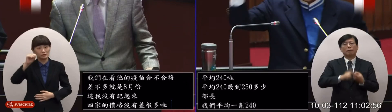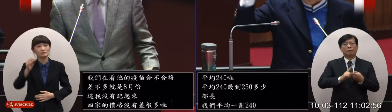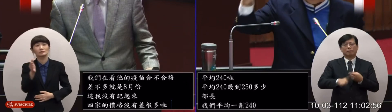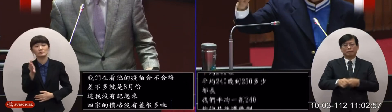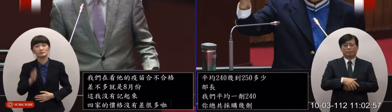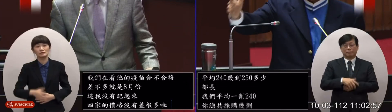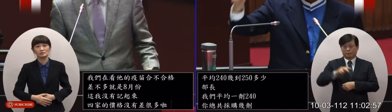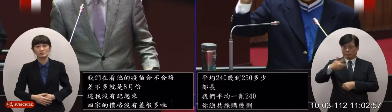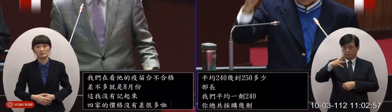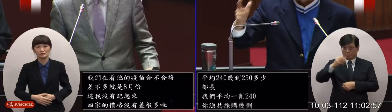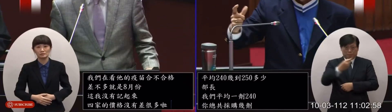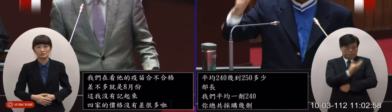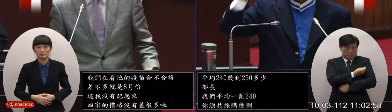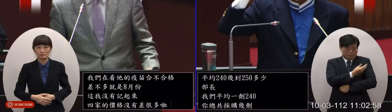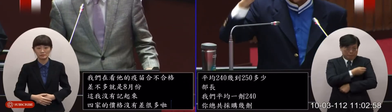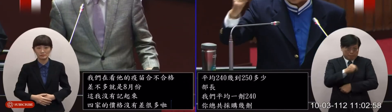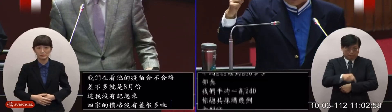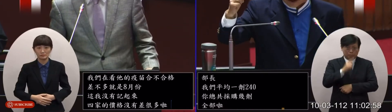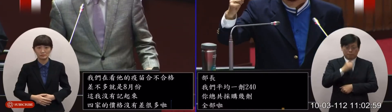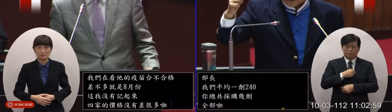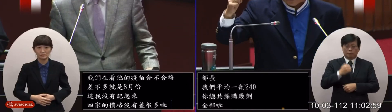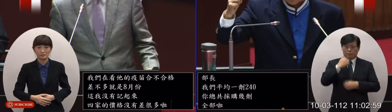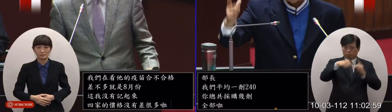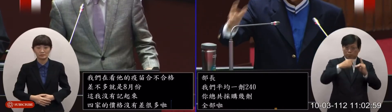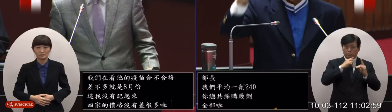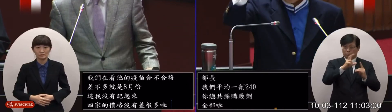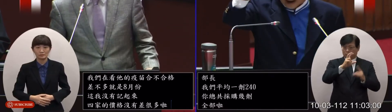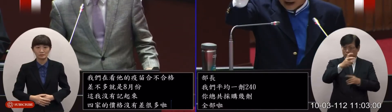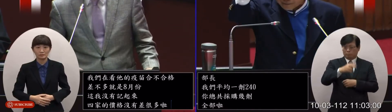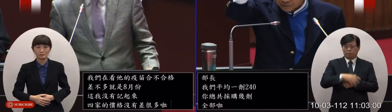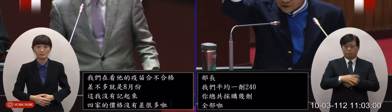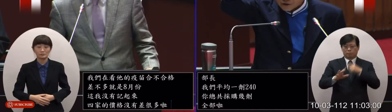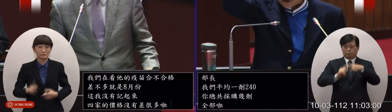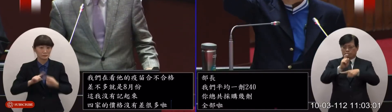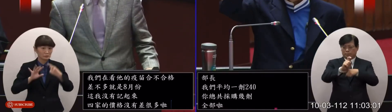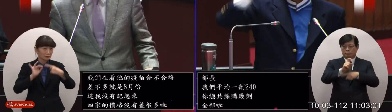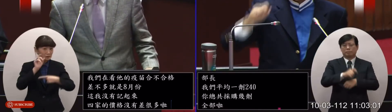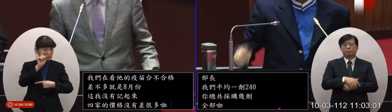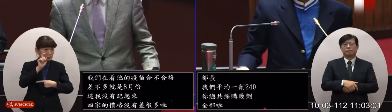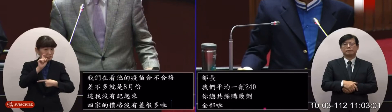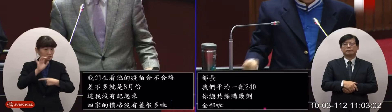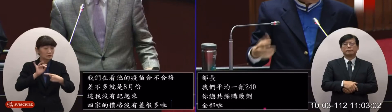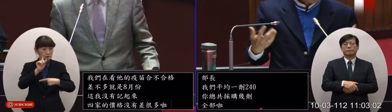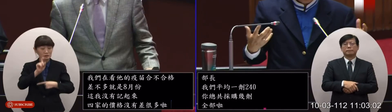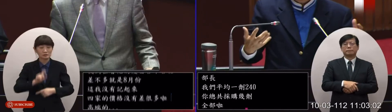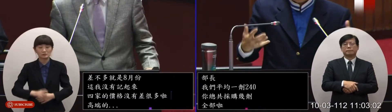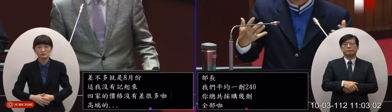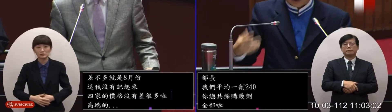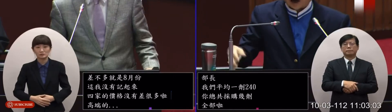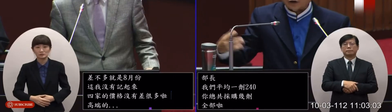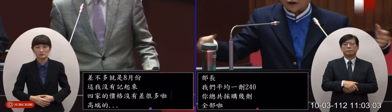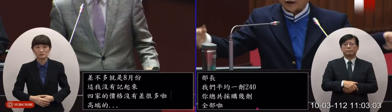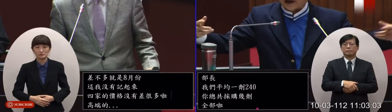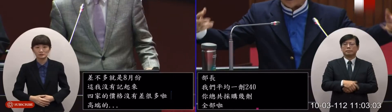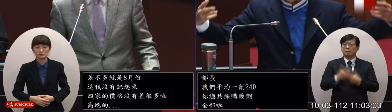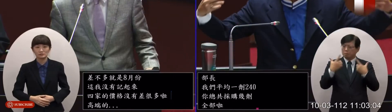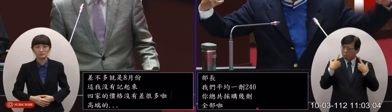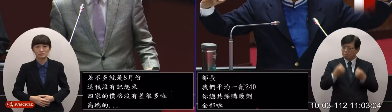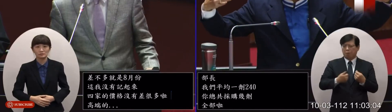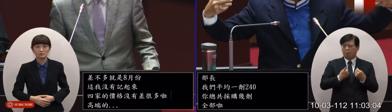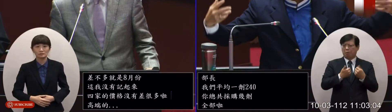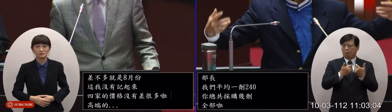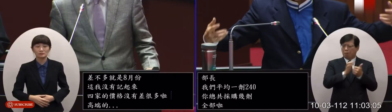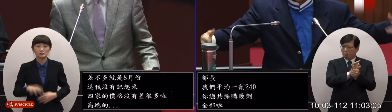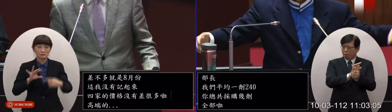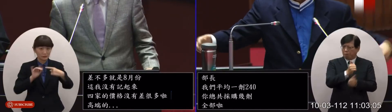七百萬幾高端佔七十萬幾就是十八十八所以百分之體貼啊